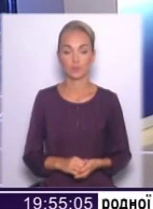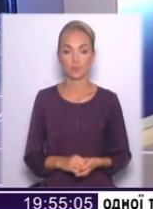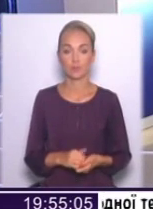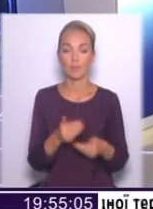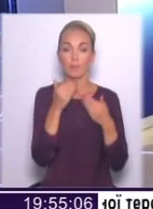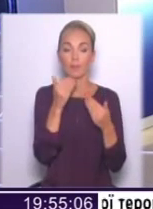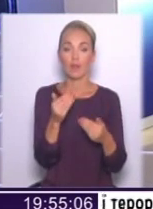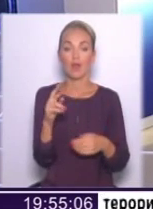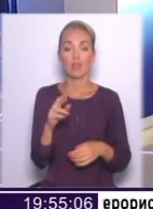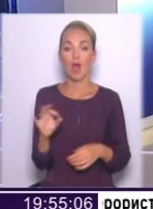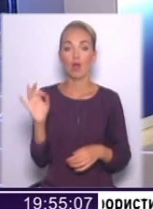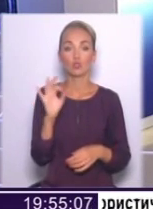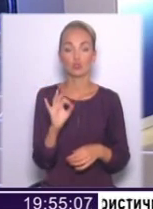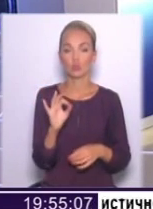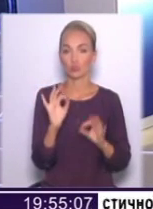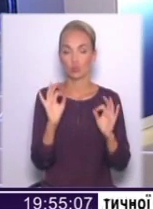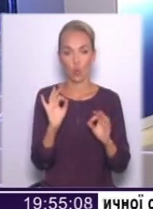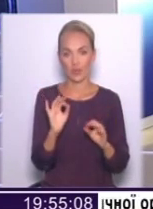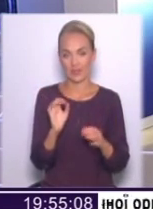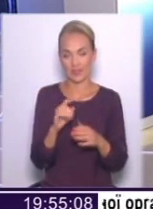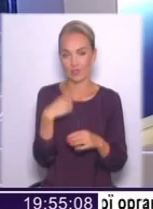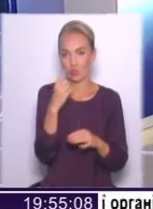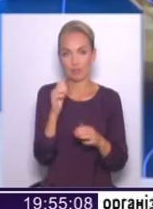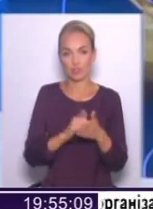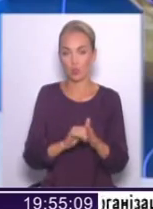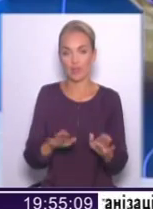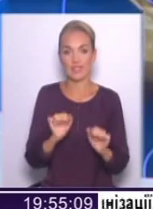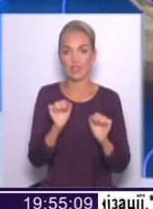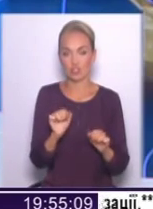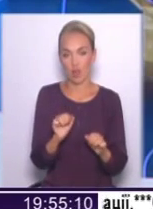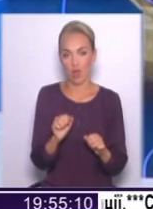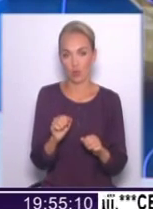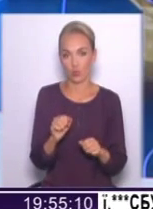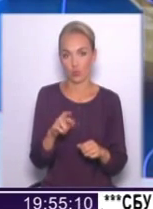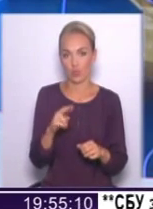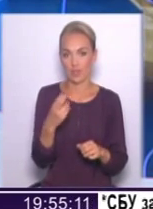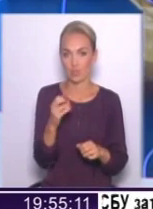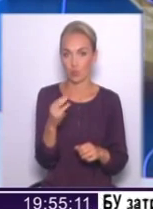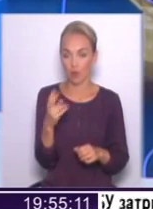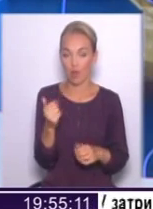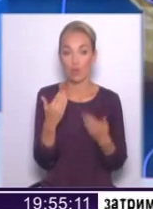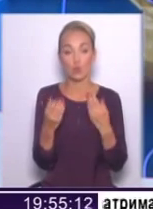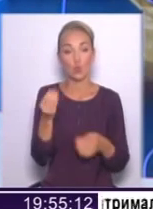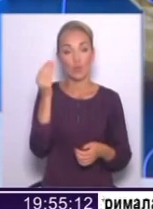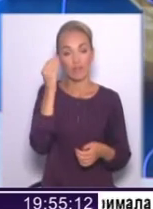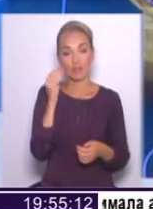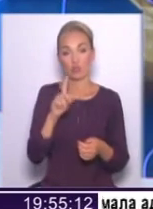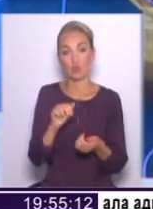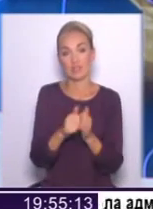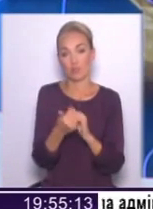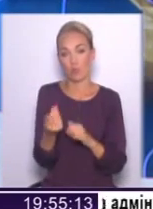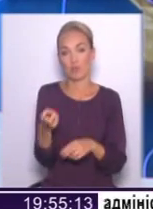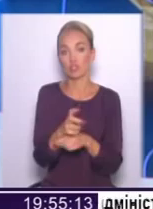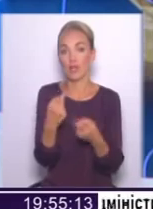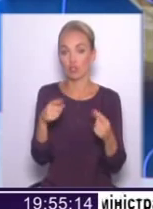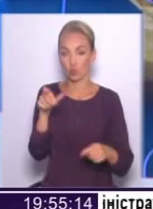жодним чином не захищаю Арсенія Петровича, але мені просто цікаво. Ну, якщо уявити, що замість Арсенія Петровича прийшла інша